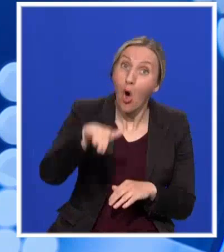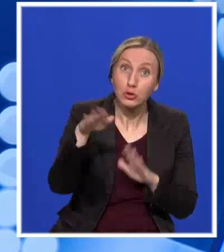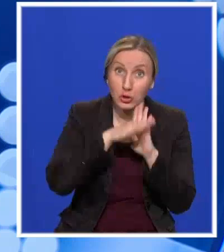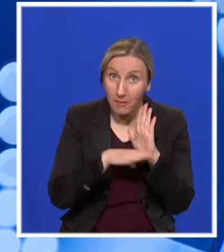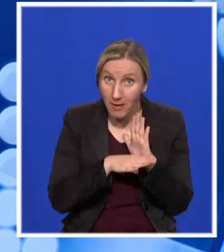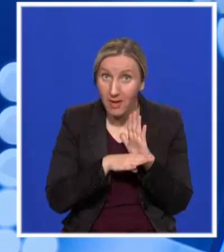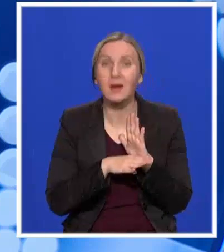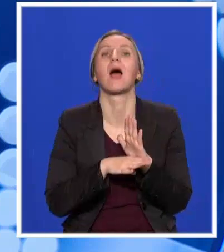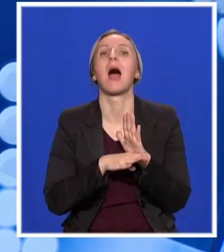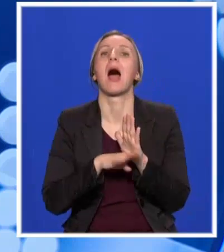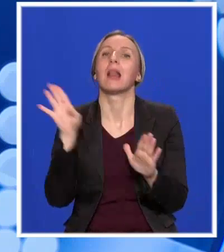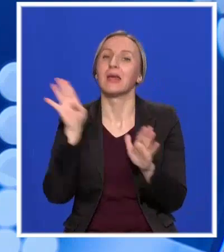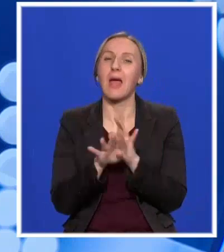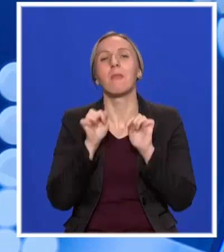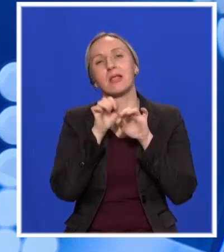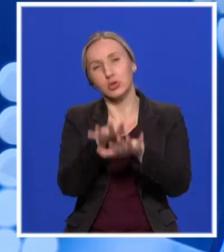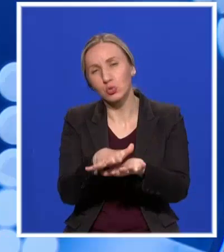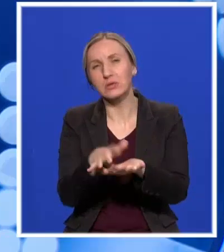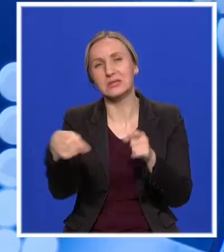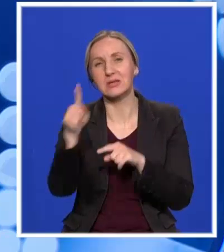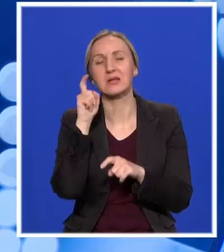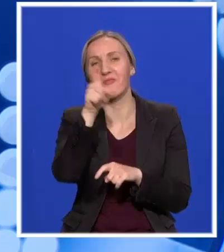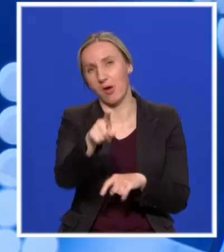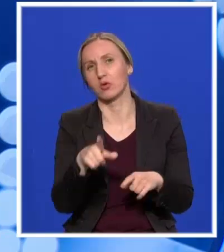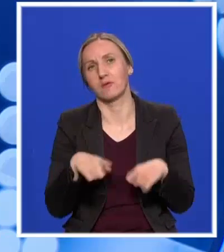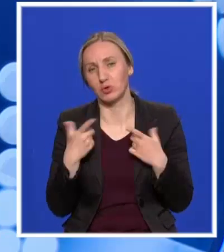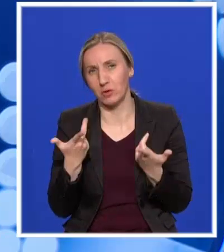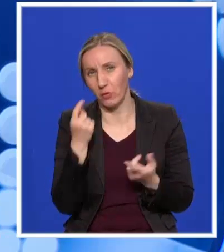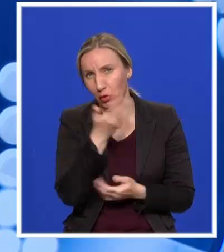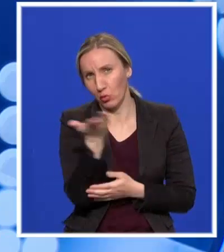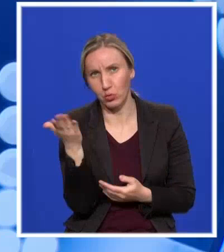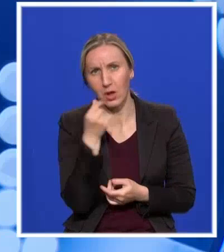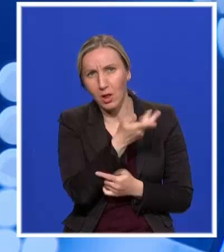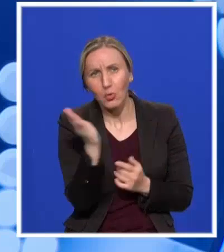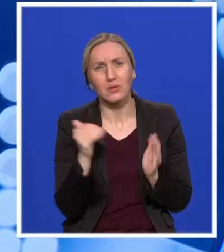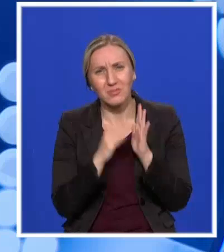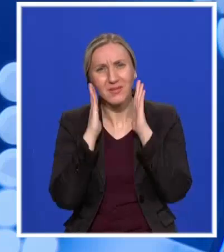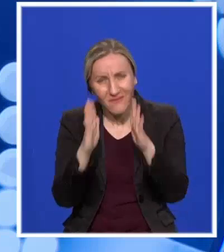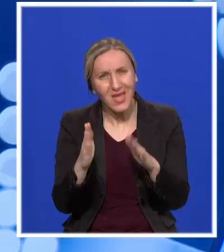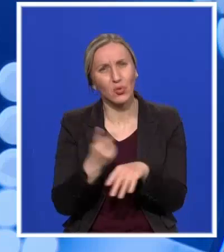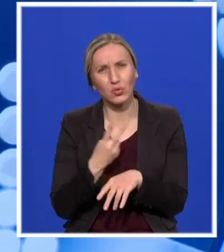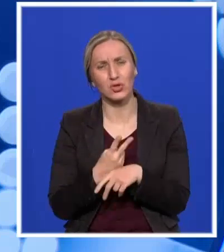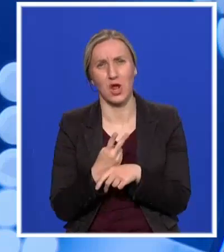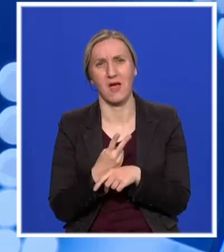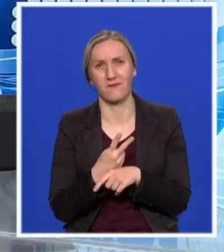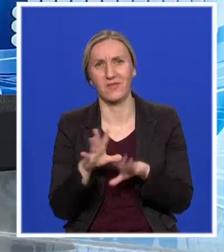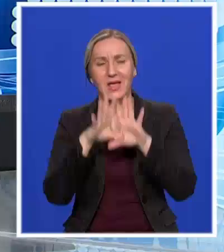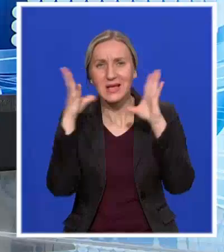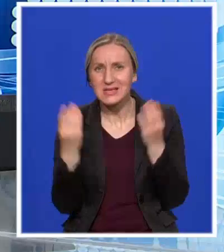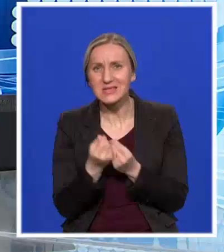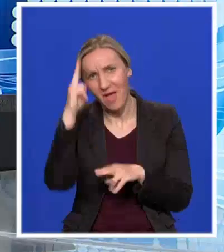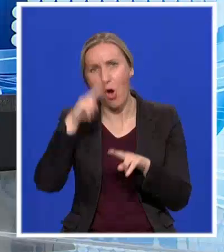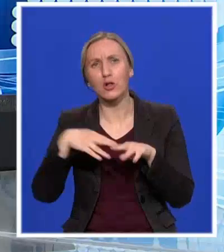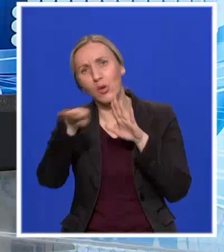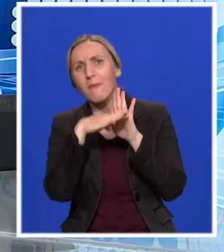na najmanje invaziva način uticati na svakodnevni živote ljudi. Dakle, ljudi treba samo da veruju svoje državi, sve mere koje donosimo,